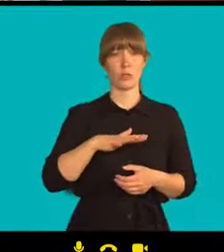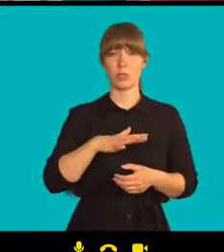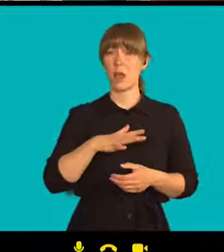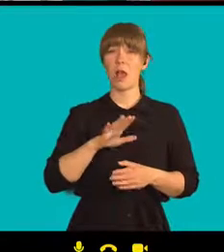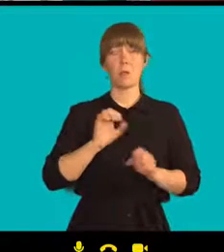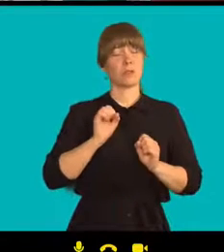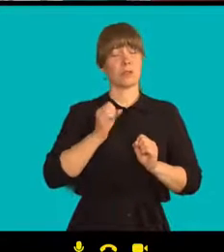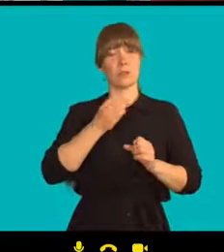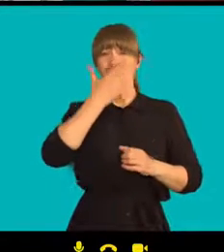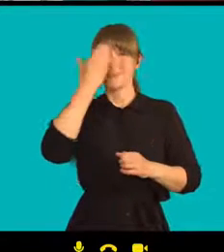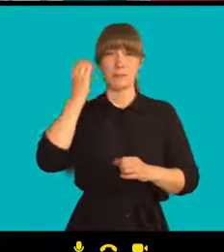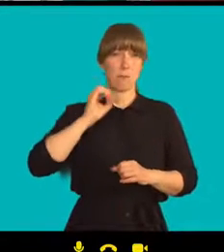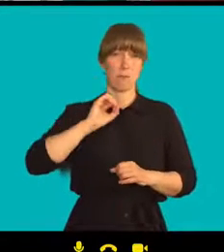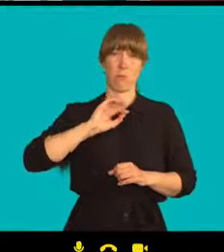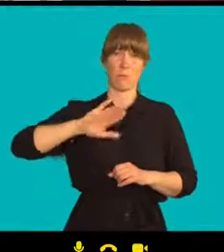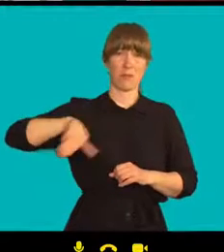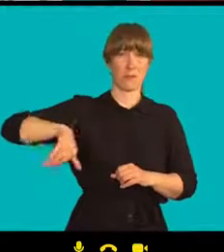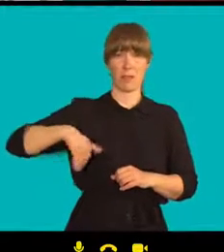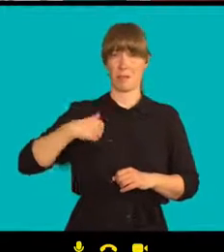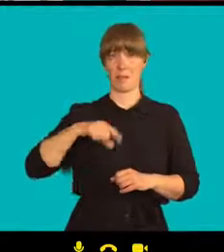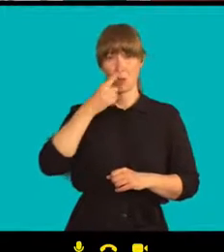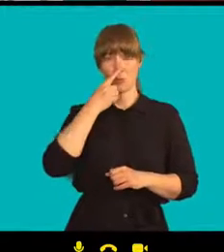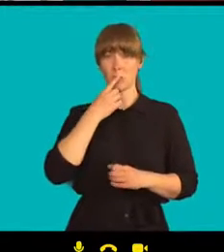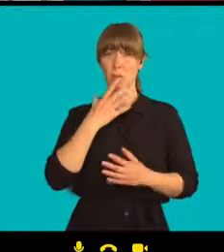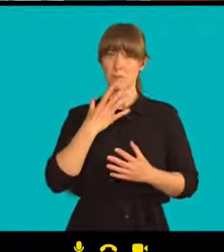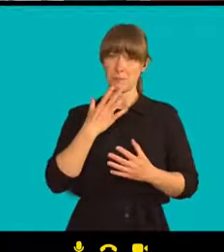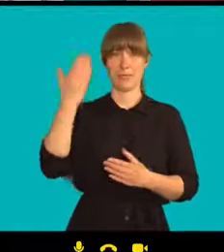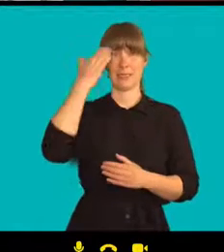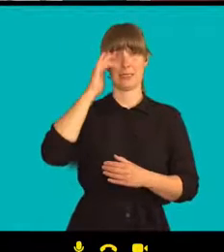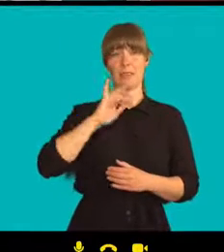aby nenechali Bělorusko na hodičkách. Děkuji.